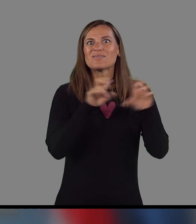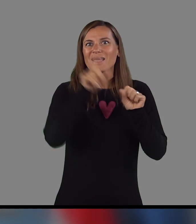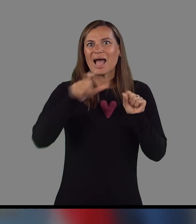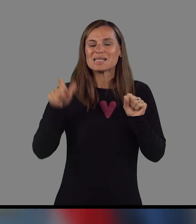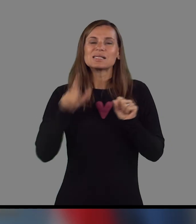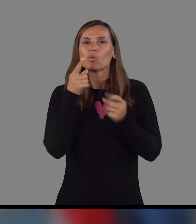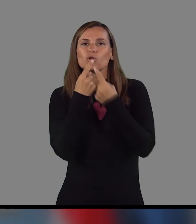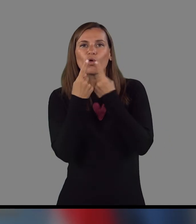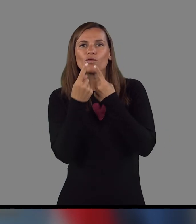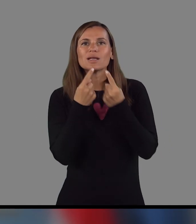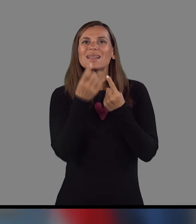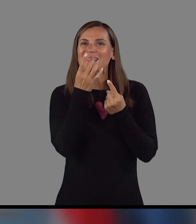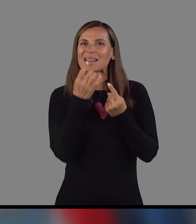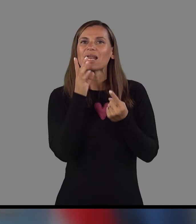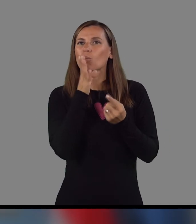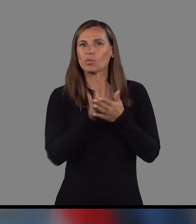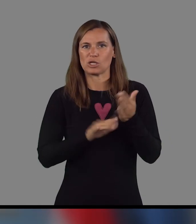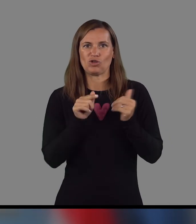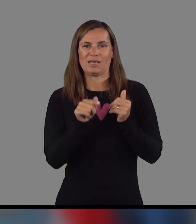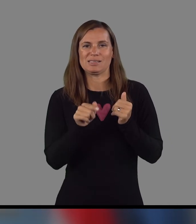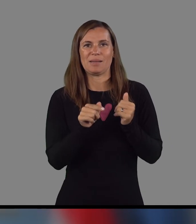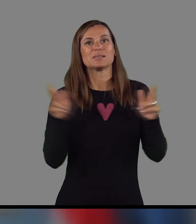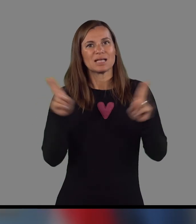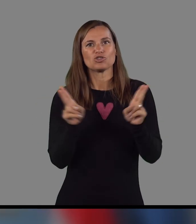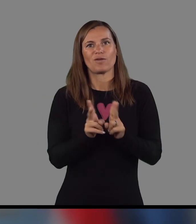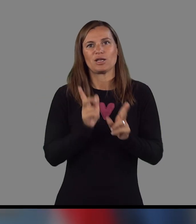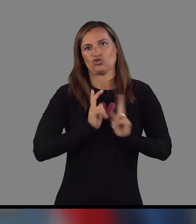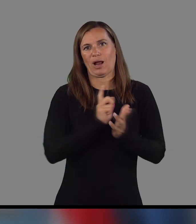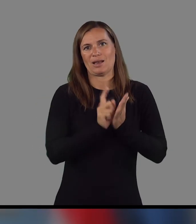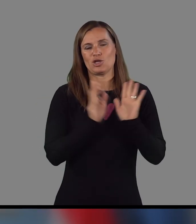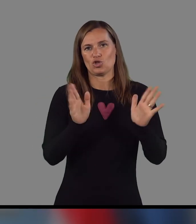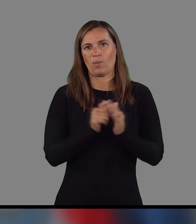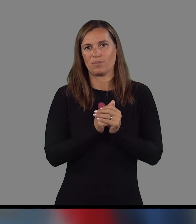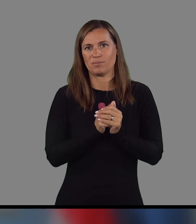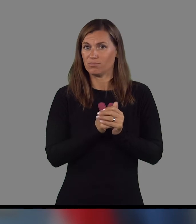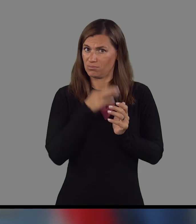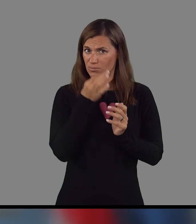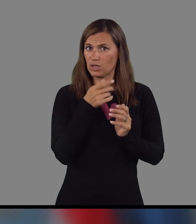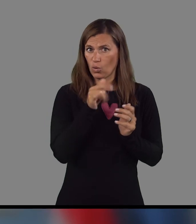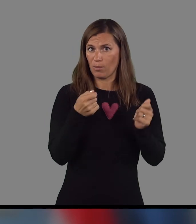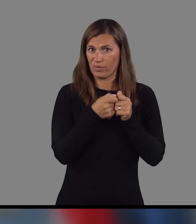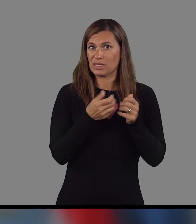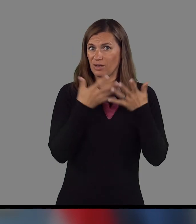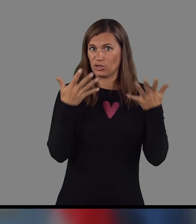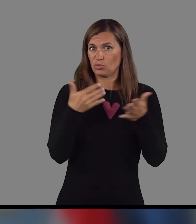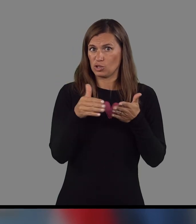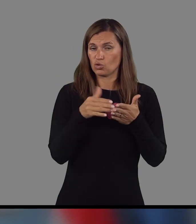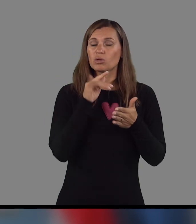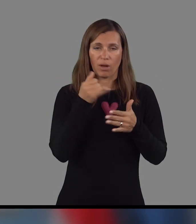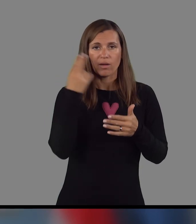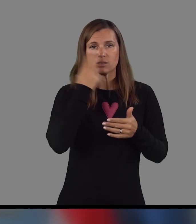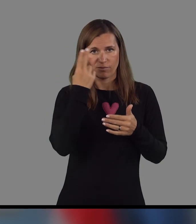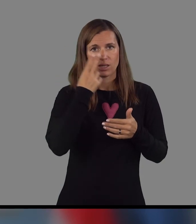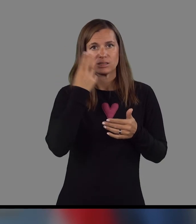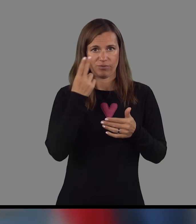dogovorili detajle, kako bomo začeli z tem skrševanjem čakalnih doba. Je pa to povezano z večjimi